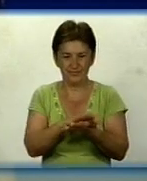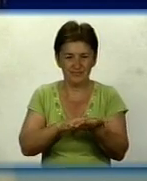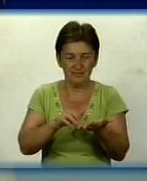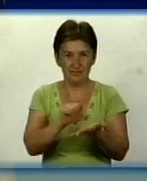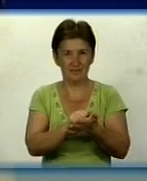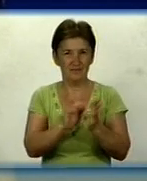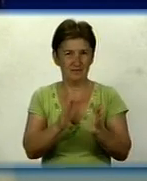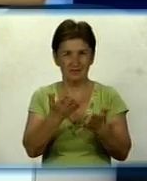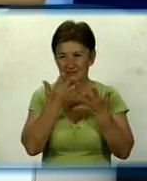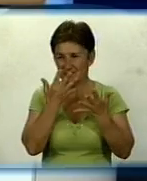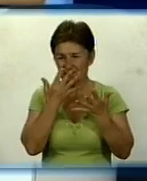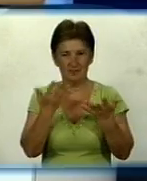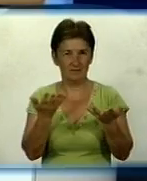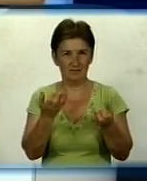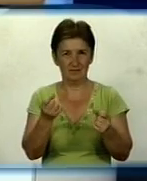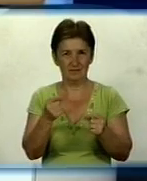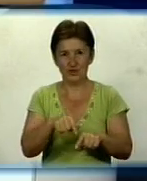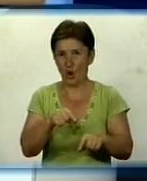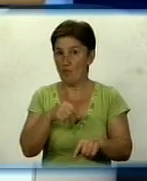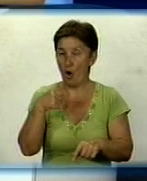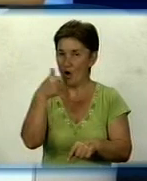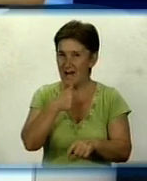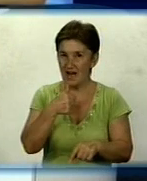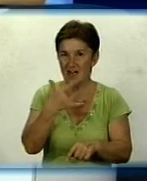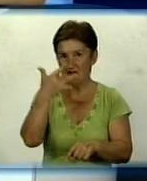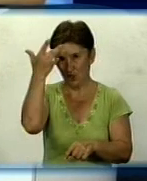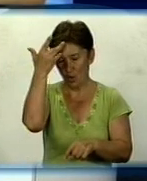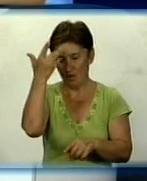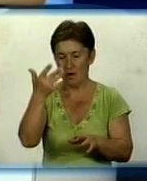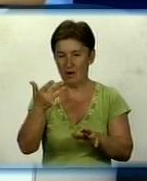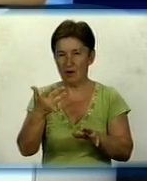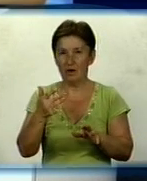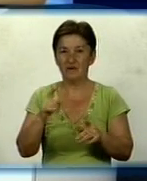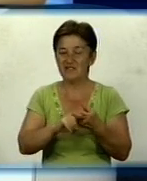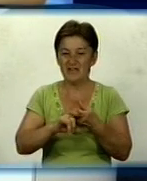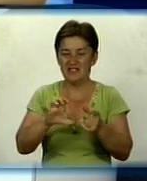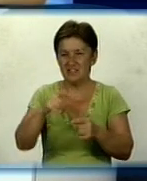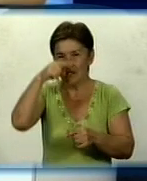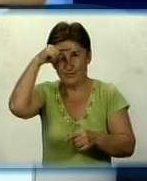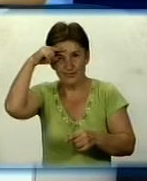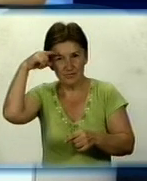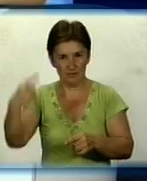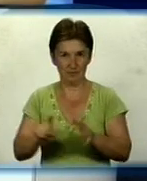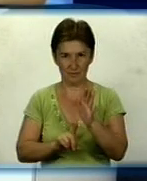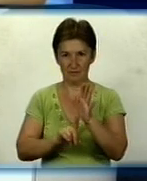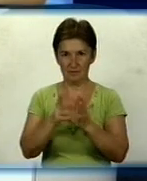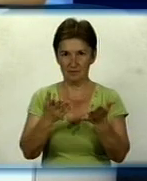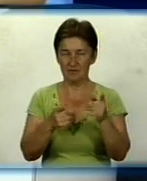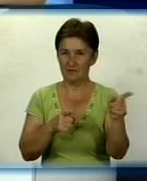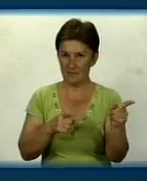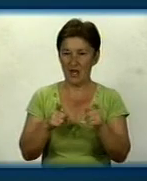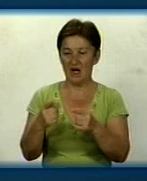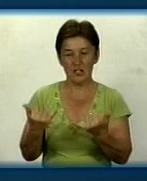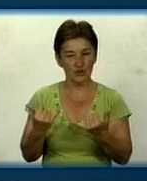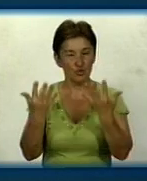тільки технічно могла бути. Не загрожує цього літа така ситуація в зв'язку з високої температури? На сьогоднішній день це дуже важлива